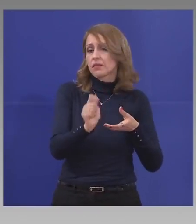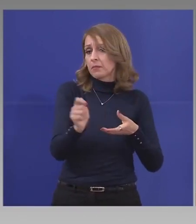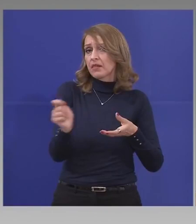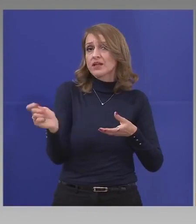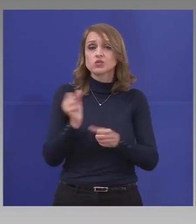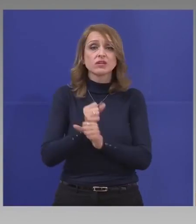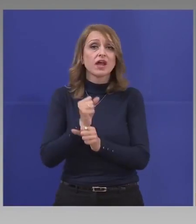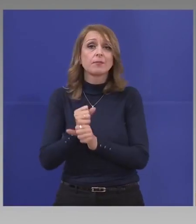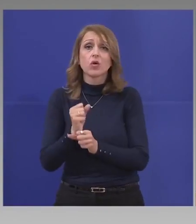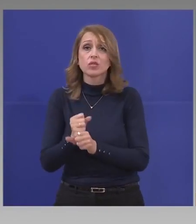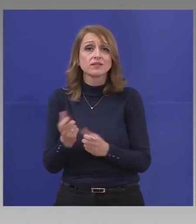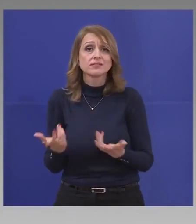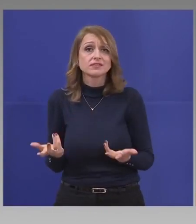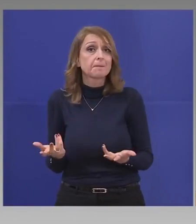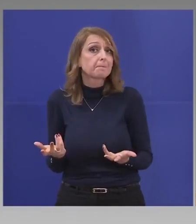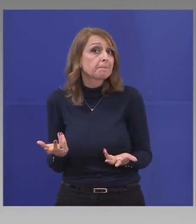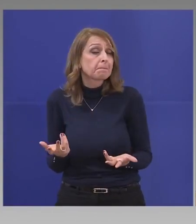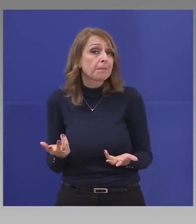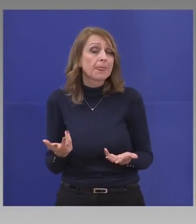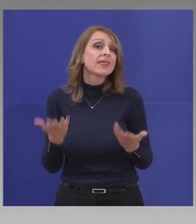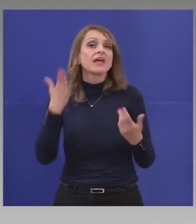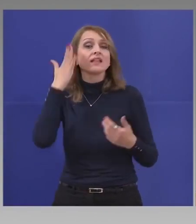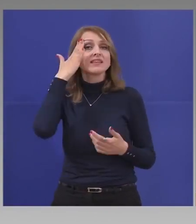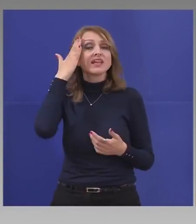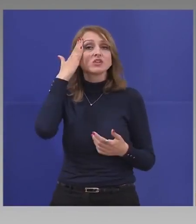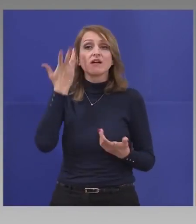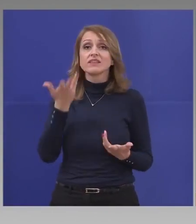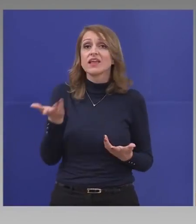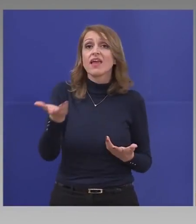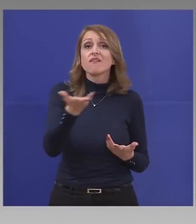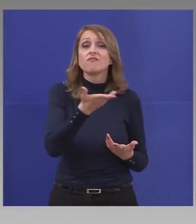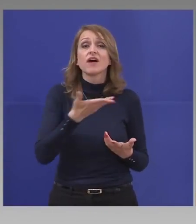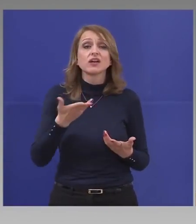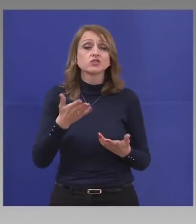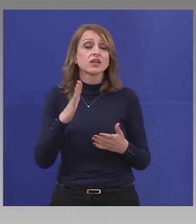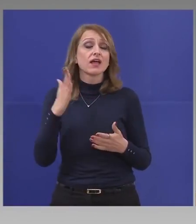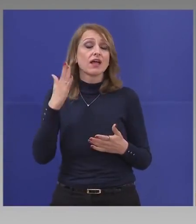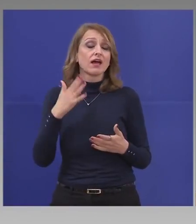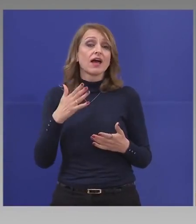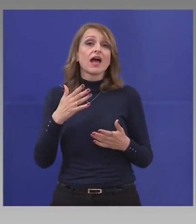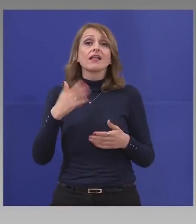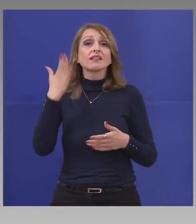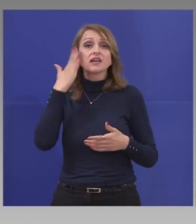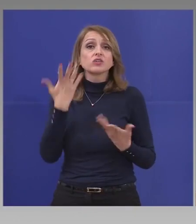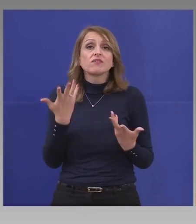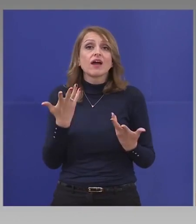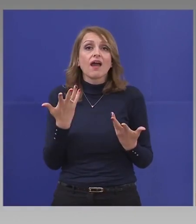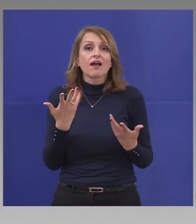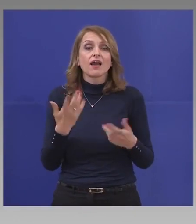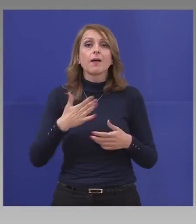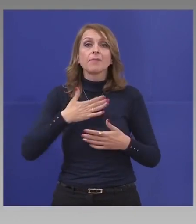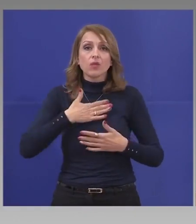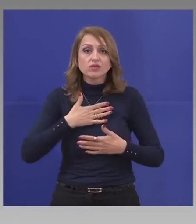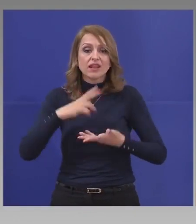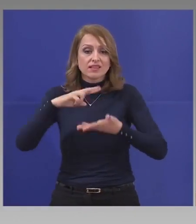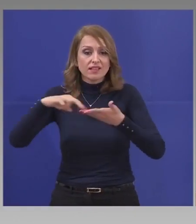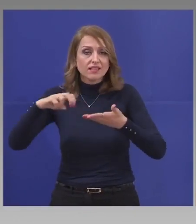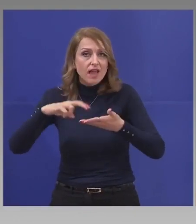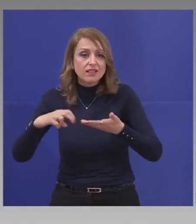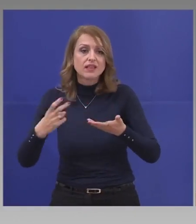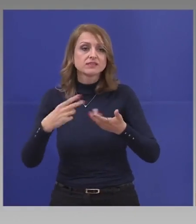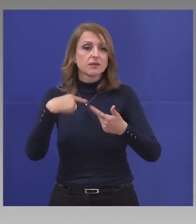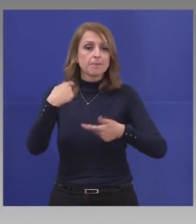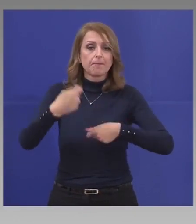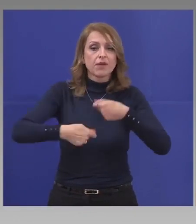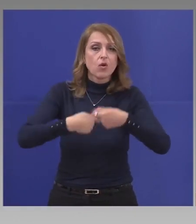Държавата е ваша държава. Държавата съществува на базата на данъците и на базата на производството, което